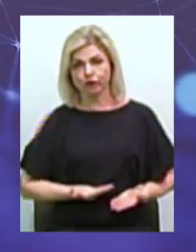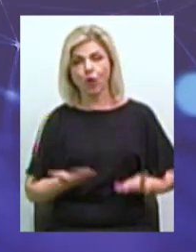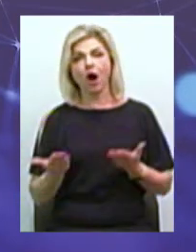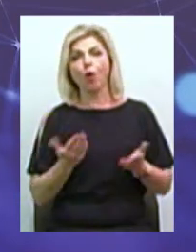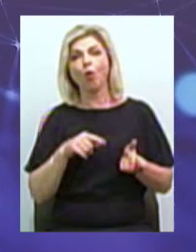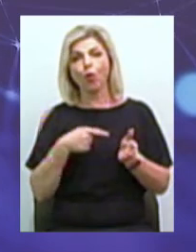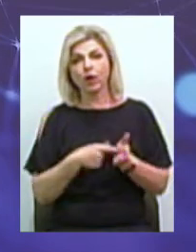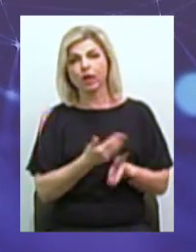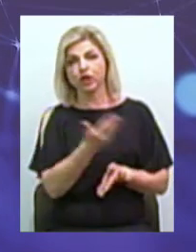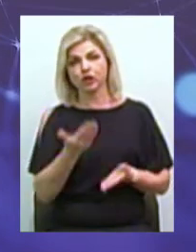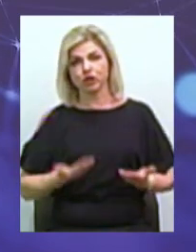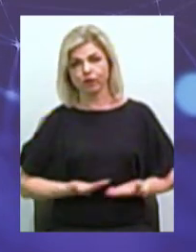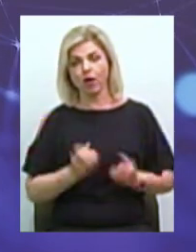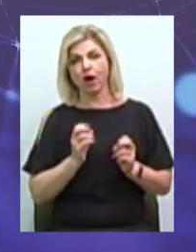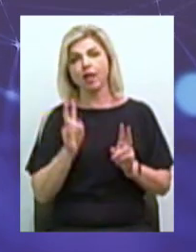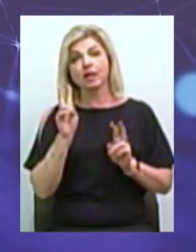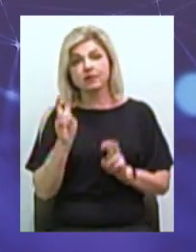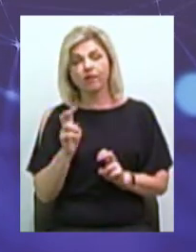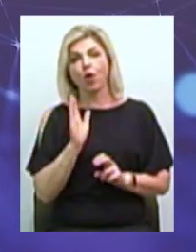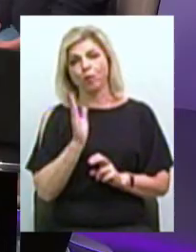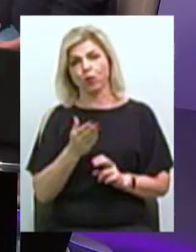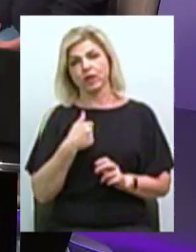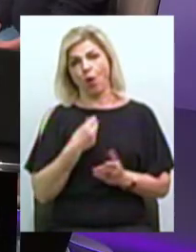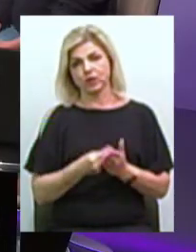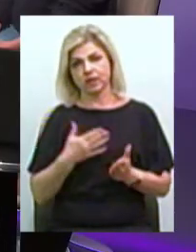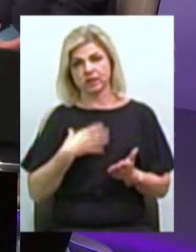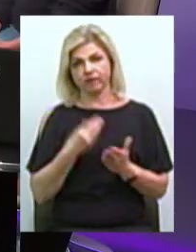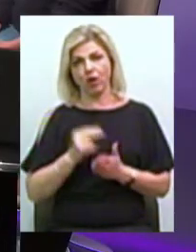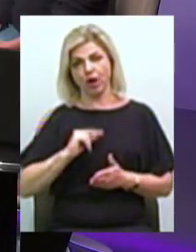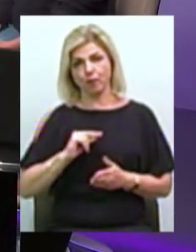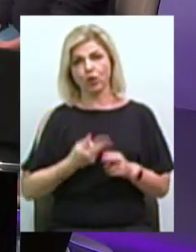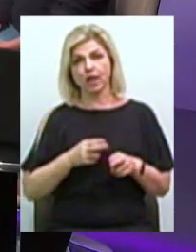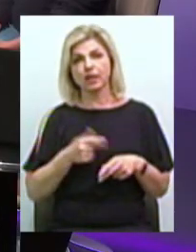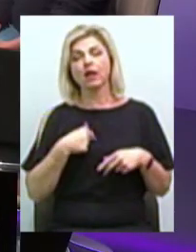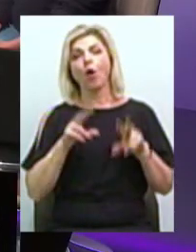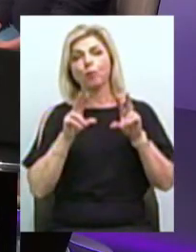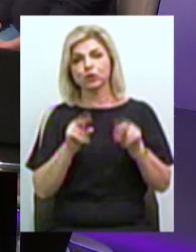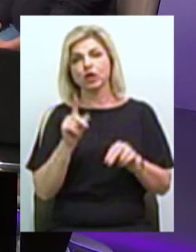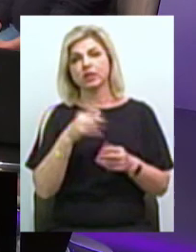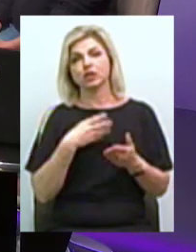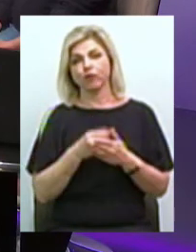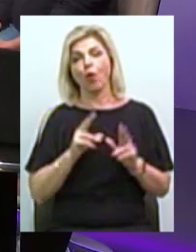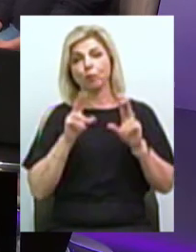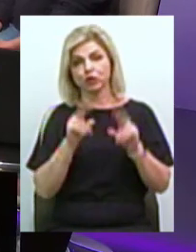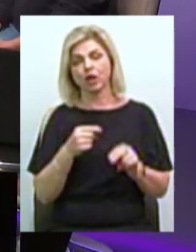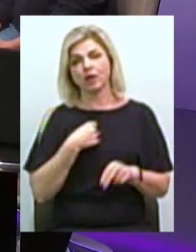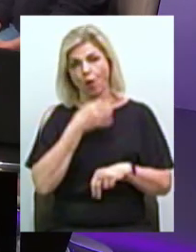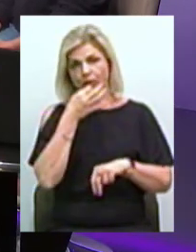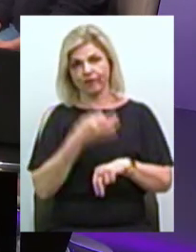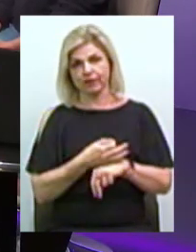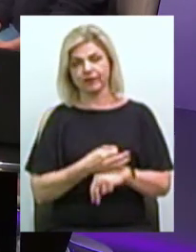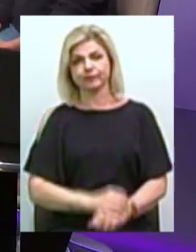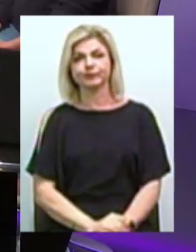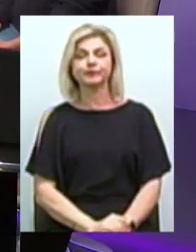місті вони живуть і як це називається Буду оцінювати свою роботу Я це всім обіцяю і за свої обіцяні я несу відповідь в цьому вопросу Дякую